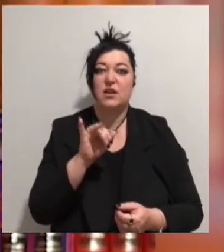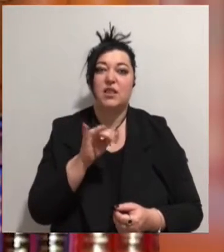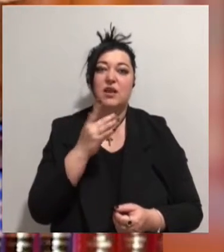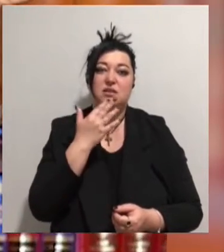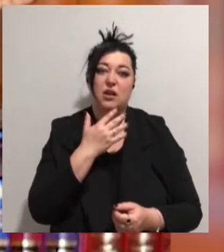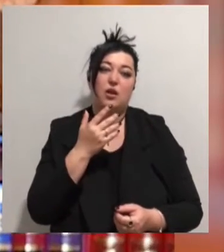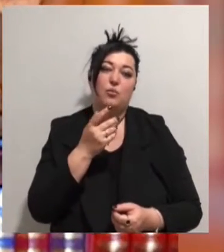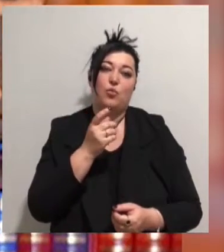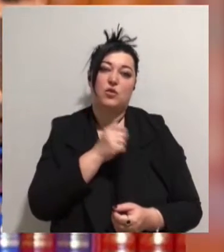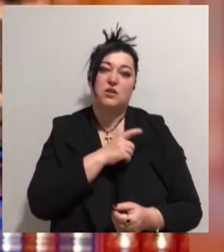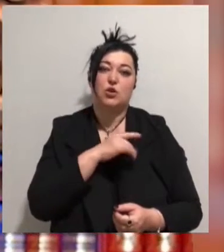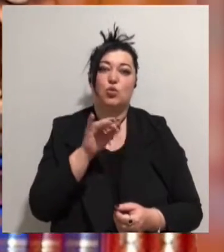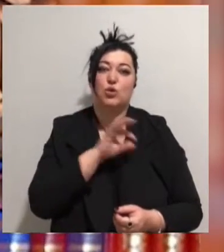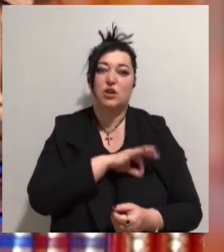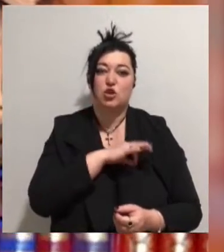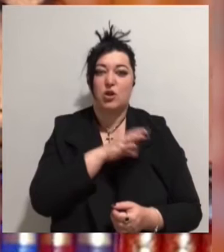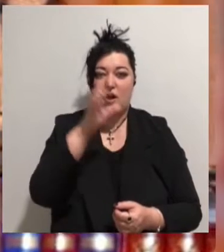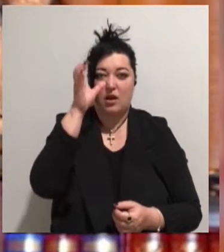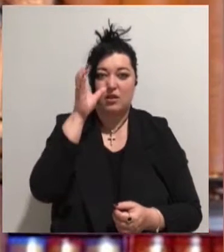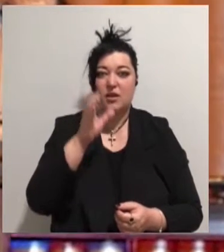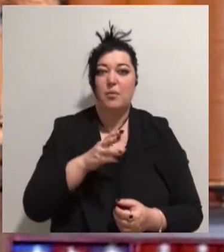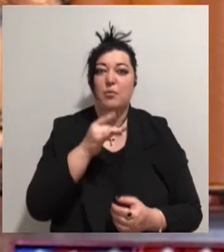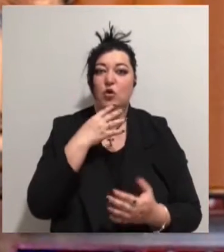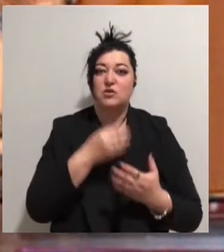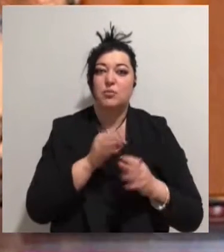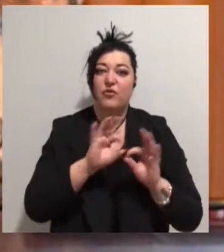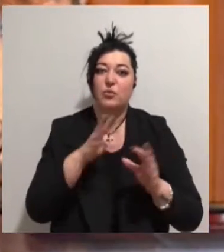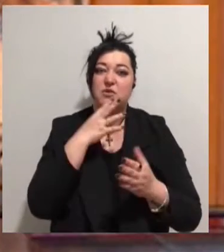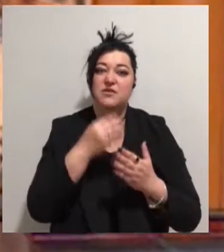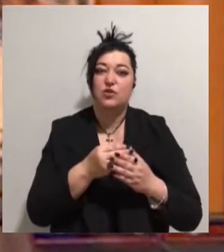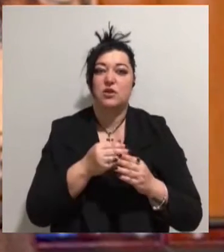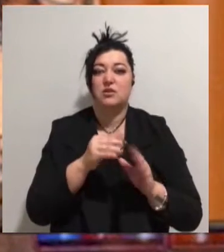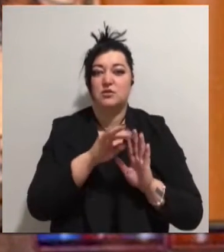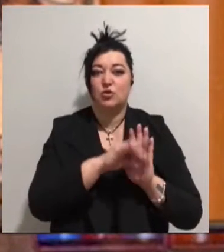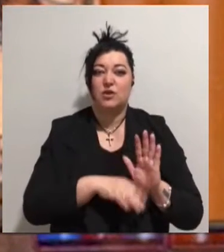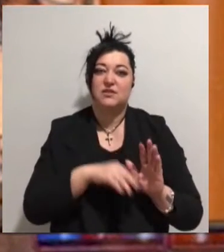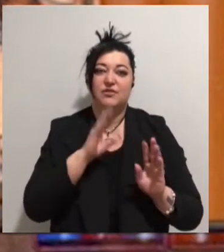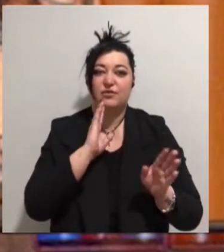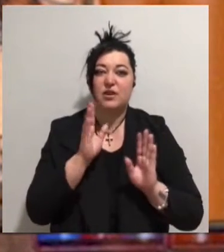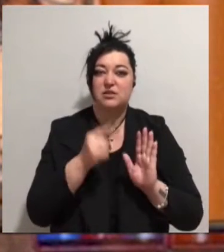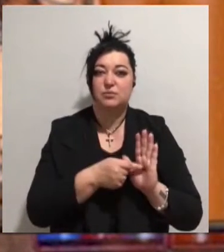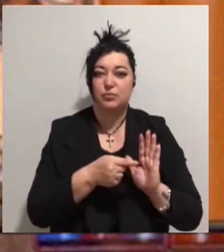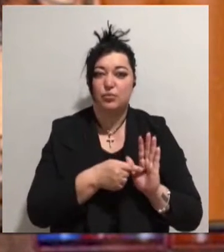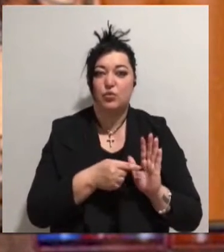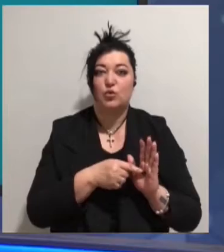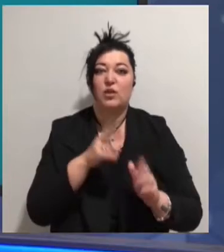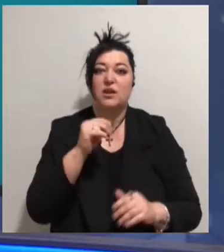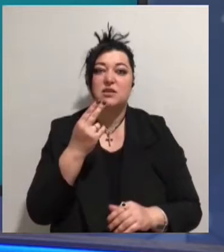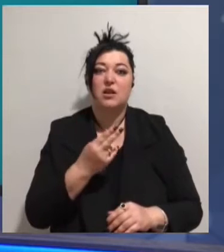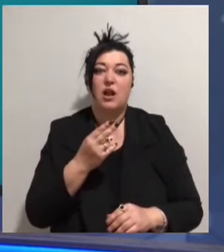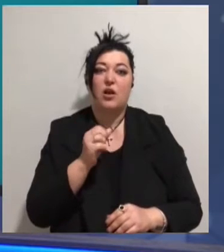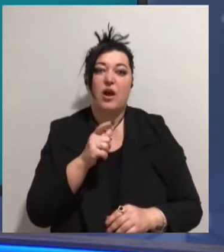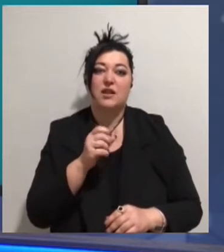академія. Про це повідомив на своїй сторінці у Фейсбук. Електронної декларації на сайті Національного агентства і запобігання